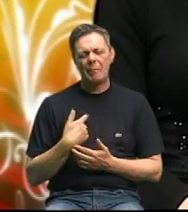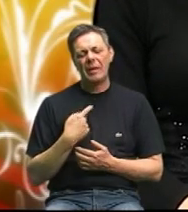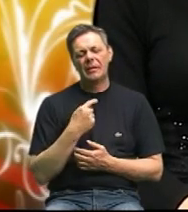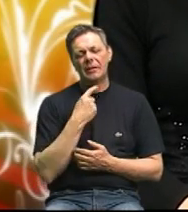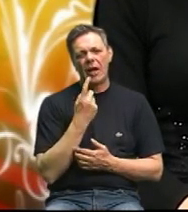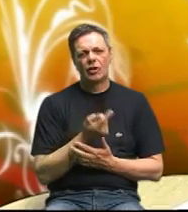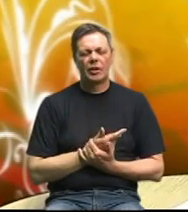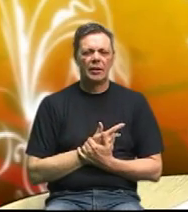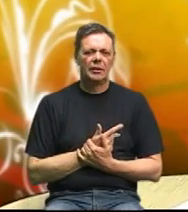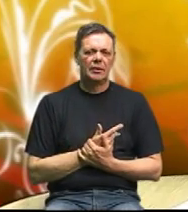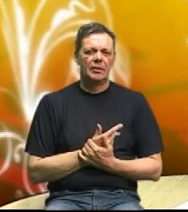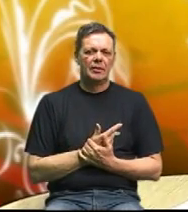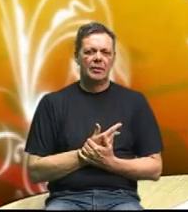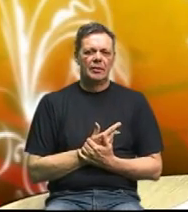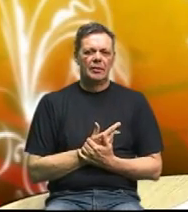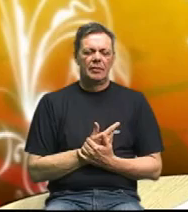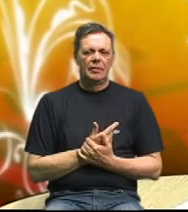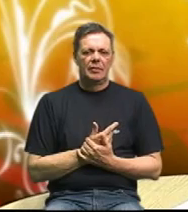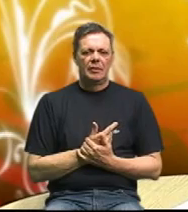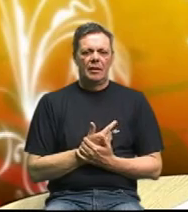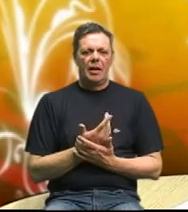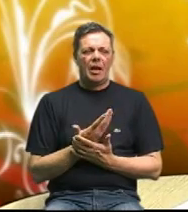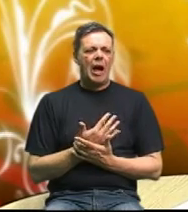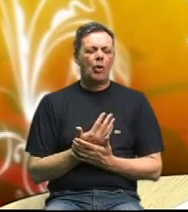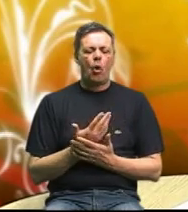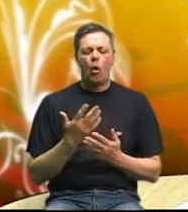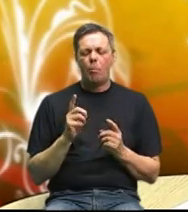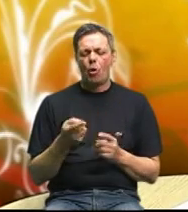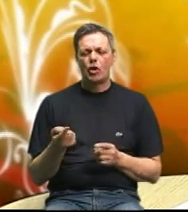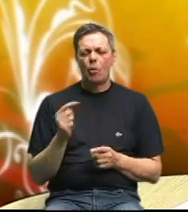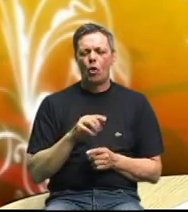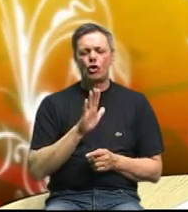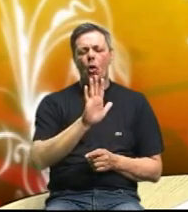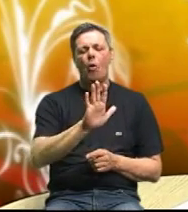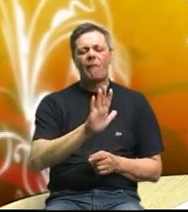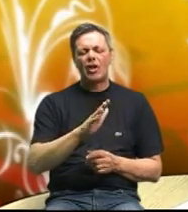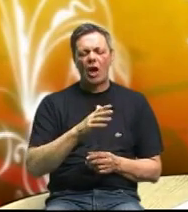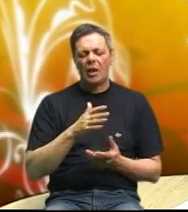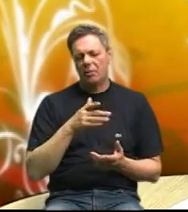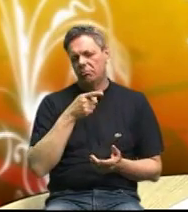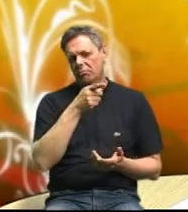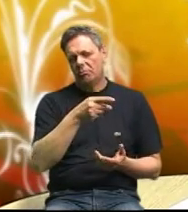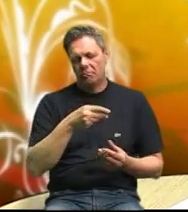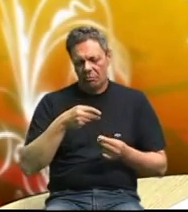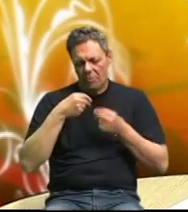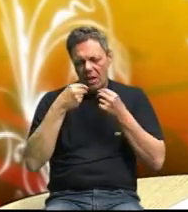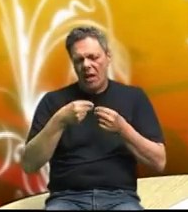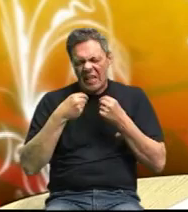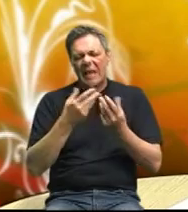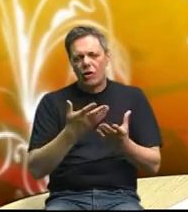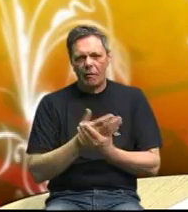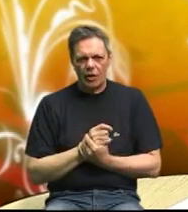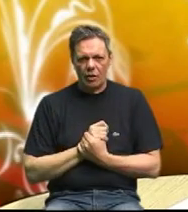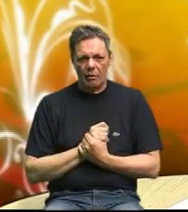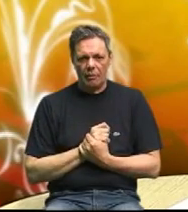kažete kako se dopre do nekog savjetova ali šta ovdje vašega pardon neke ispostave vaše koju ste vi otvorili u